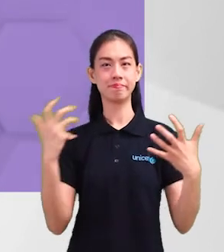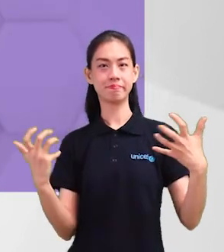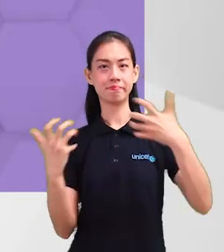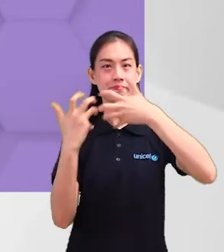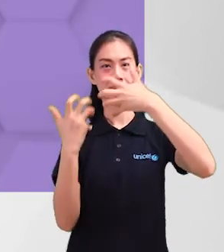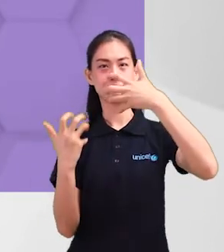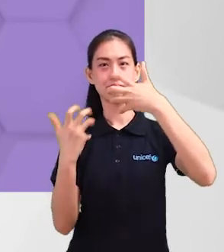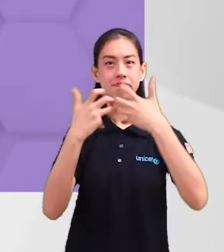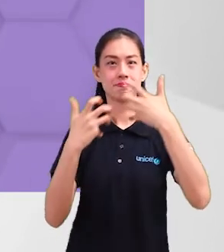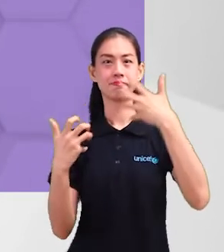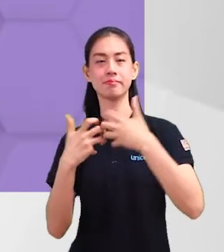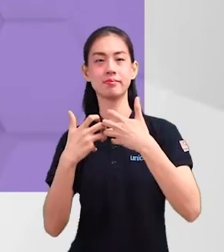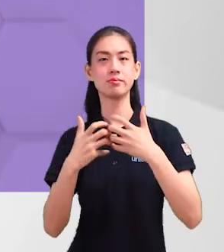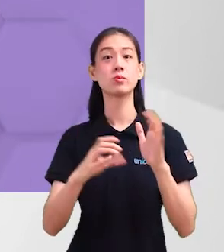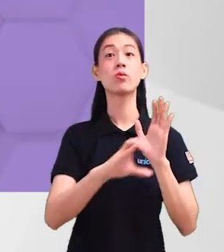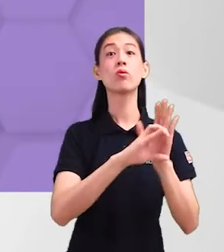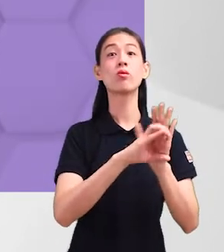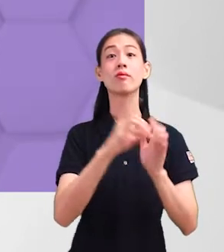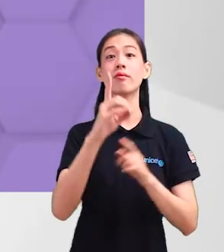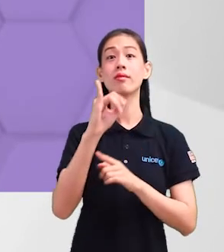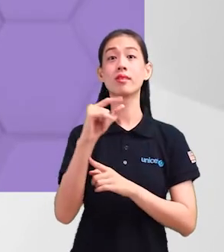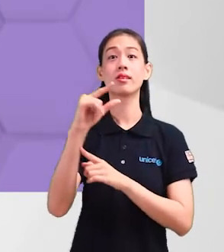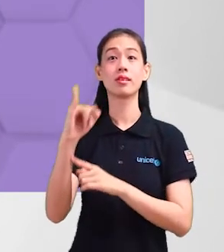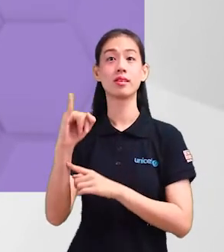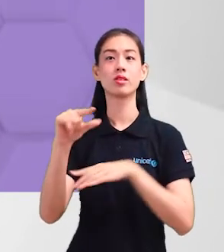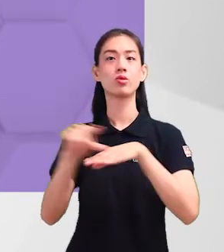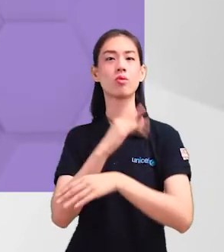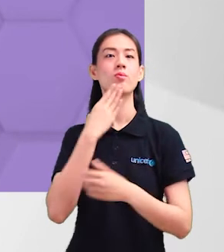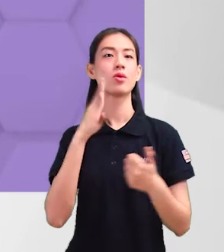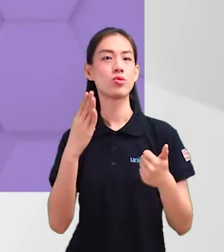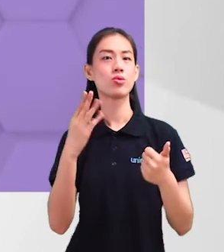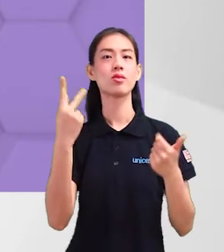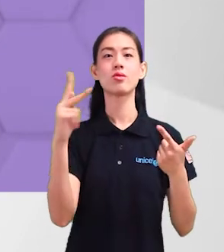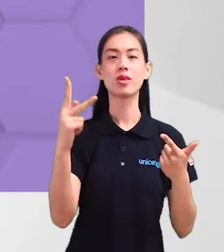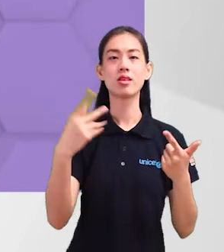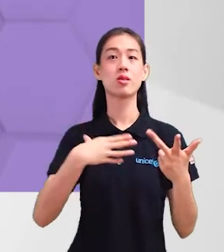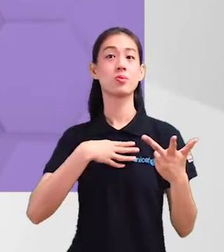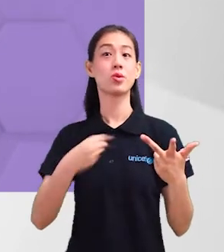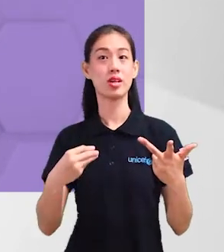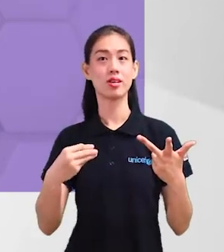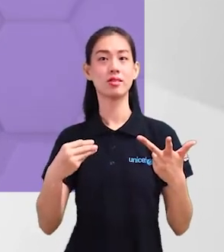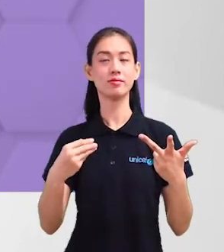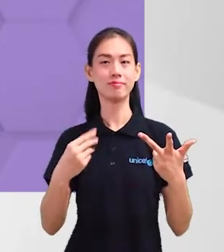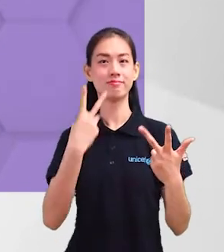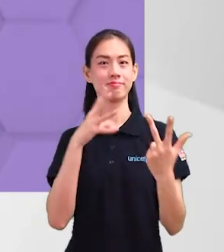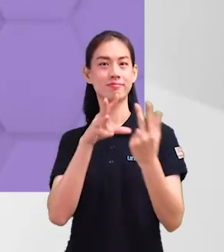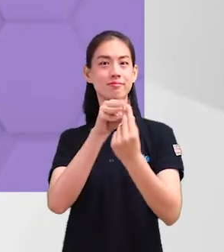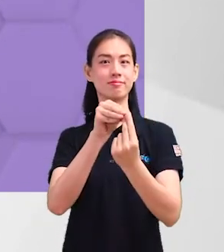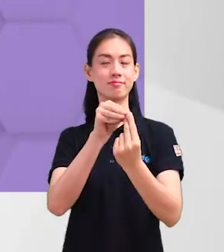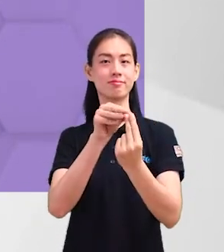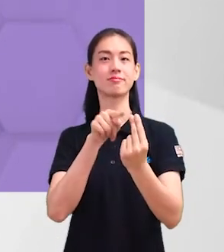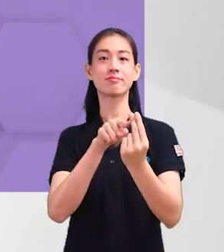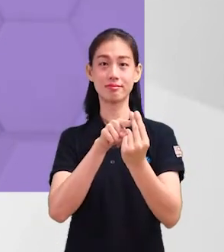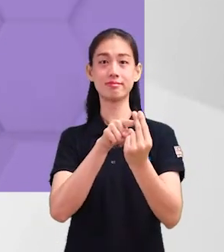baik dengan warna dominan kita. Contohnya, laman web DG menggunakan biru, kuning dan putih yang merupakan warna